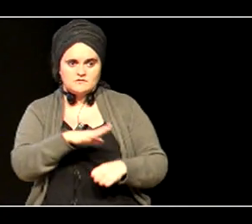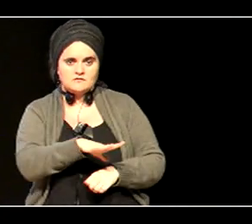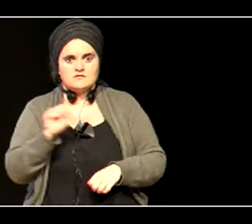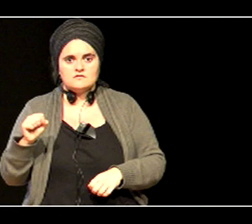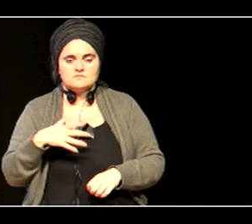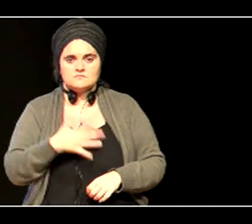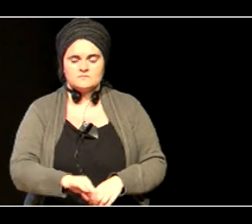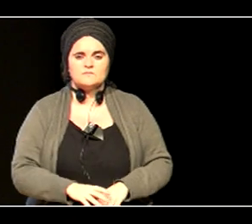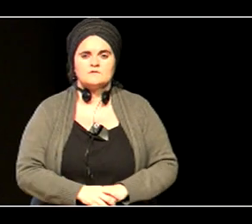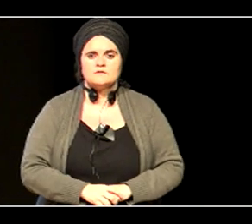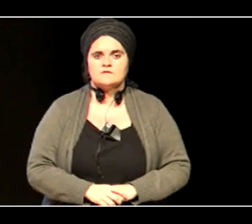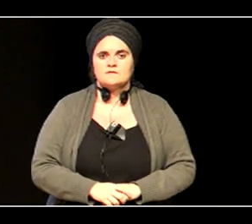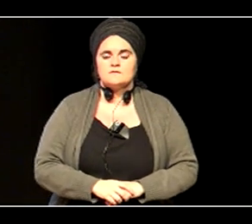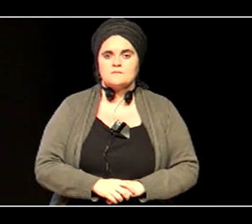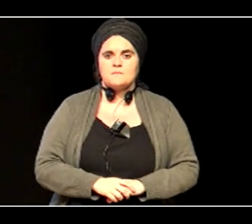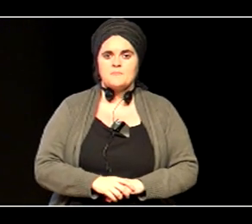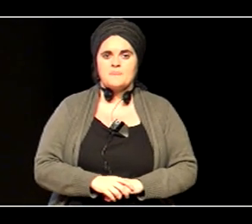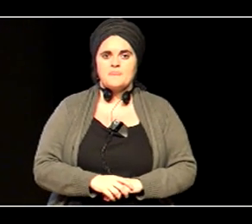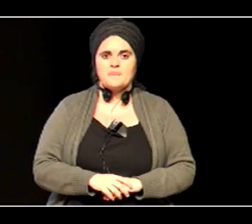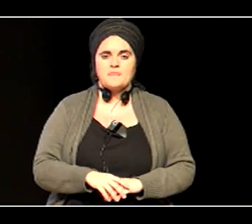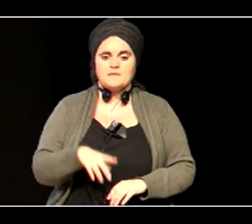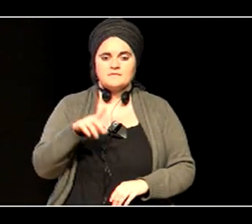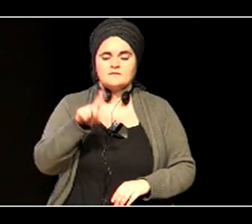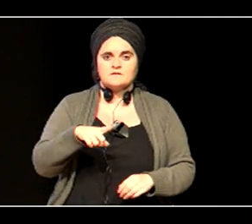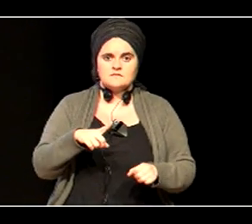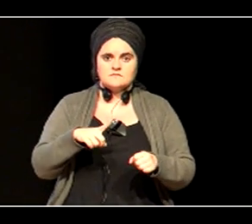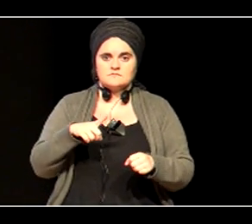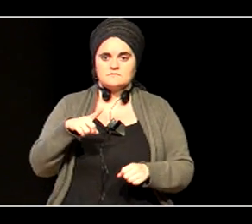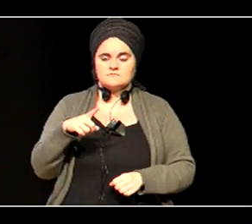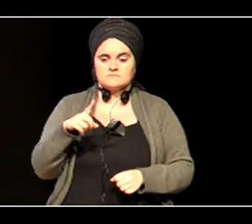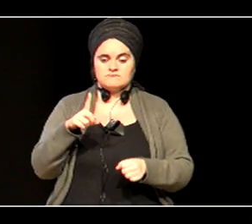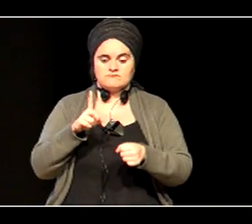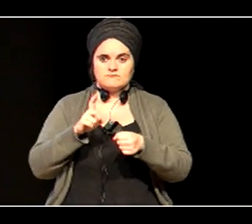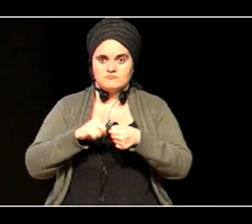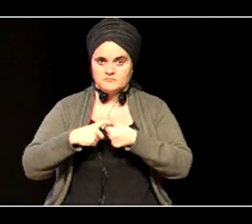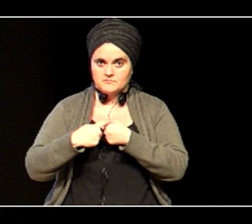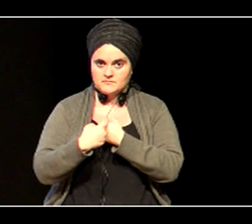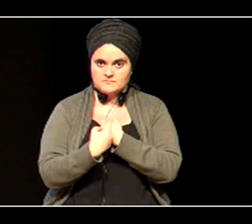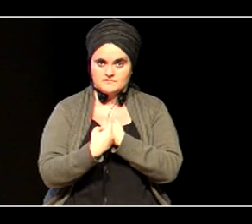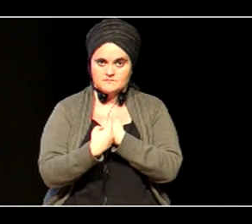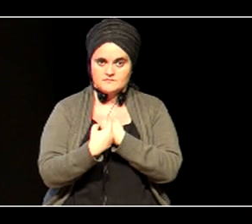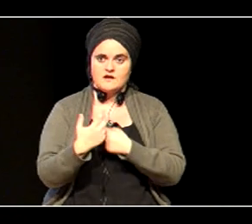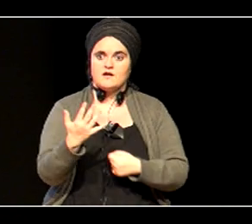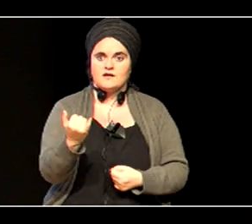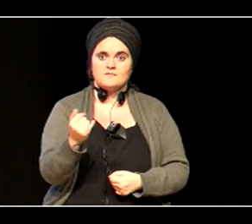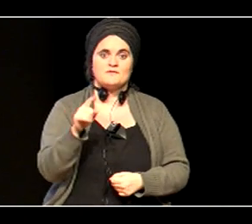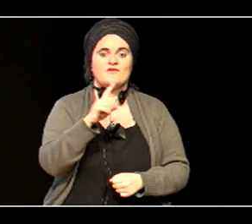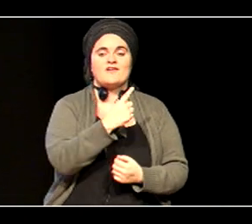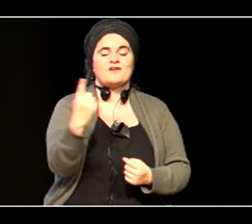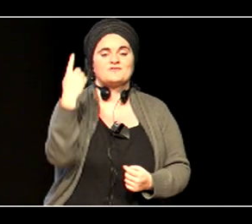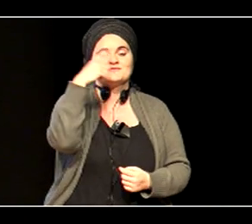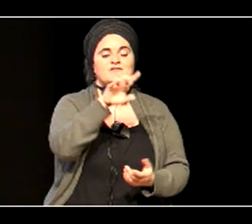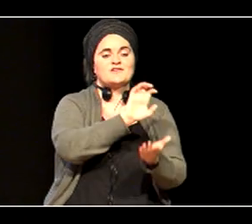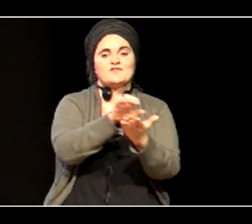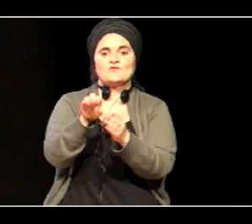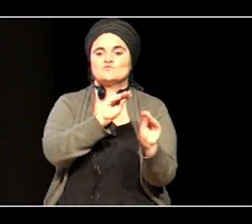partaidetza onditzean, noski, partaidetza horretan, badaukagu partaidetza, baina bakoitza jakingo dau, berikastetzean zen olako